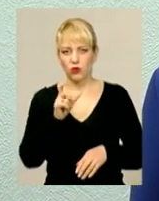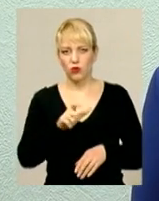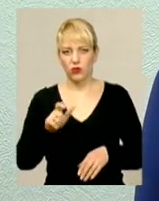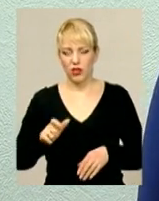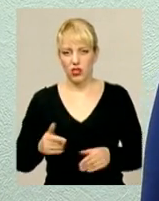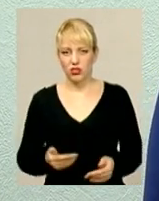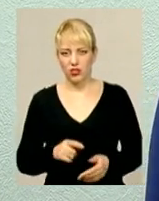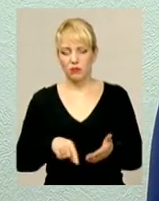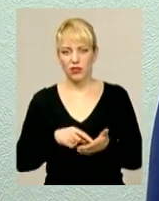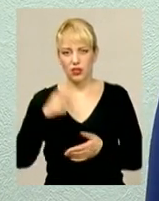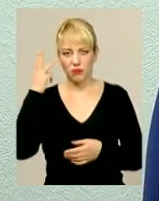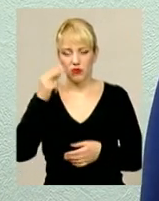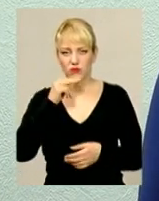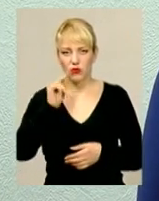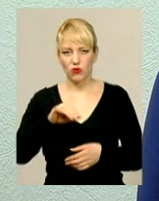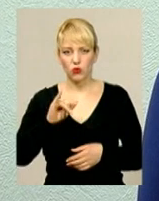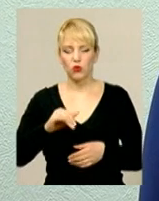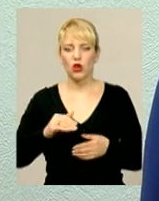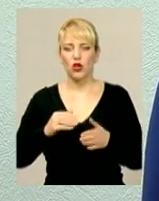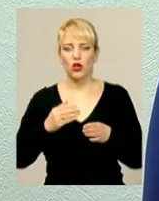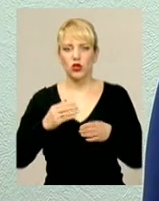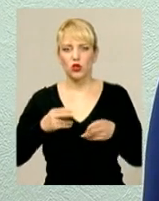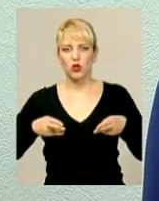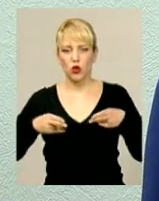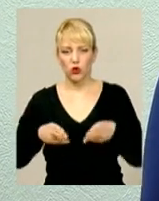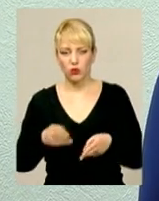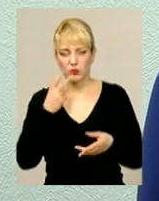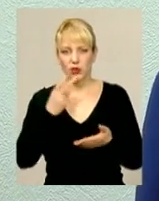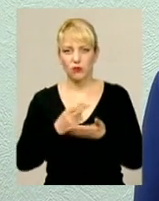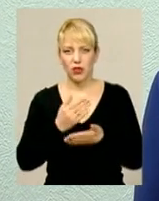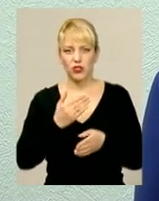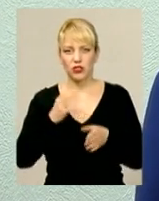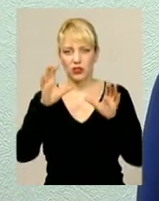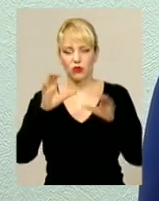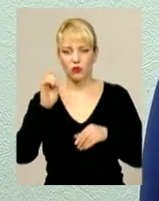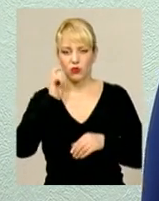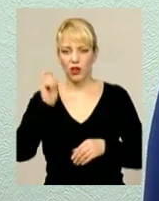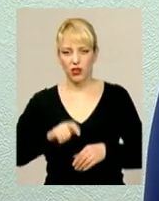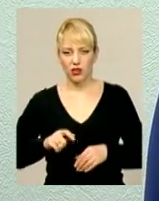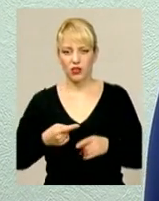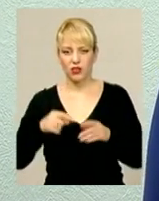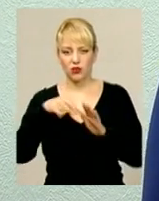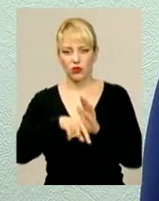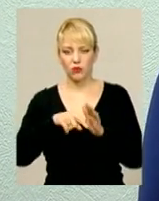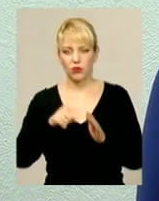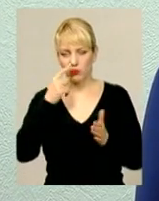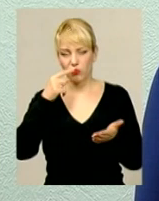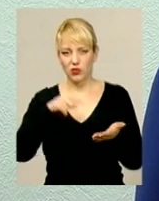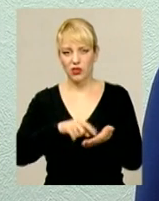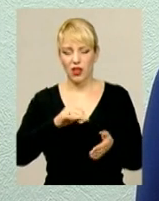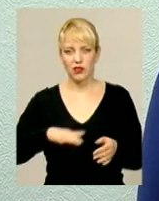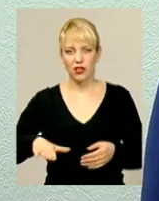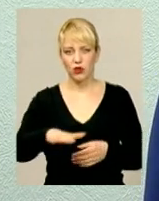обвинуваченням їх у вчиненні злочину передбачено частиною 2 статті 110 Кримінального кодексу України, тобто посягання на